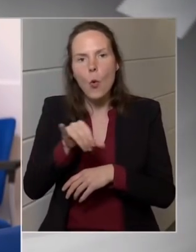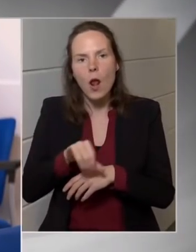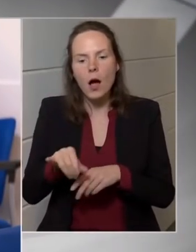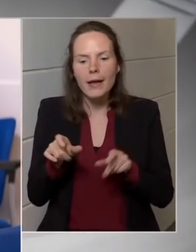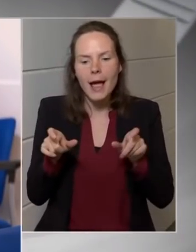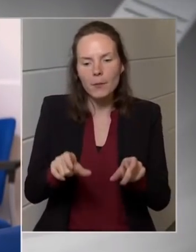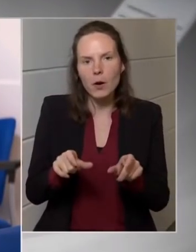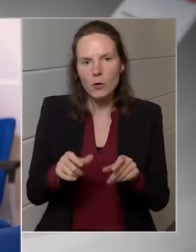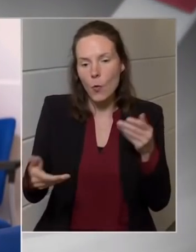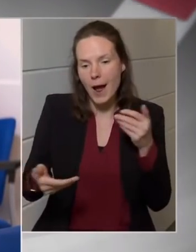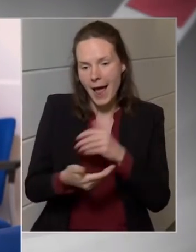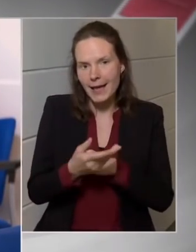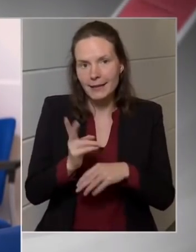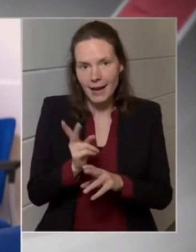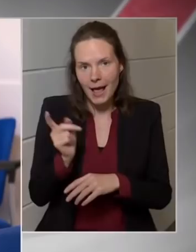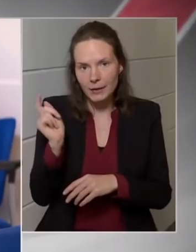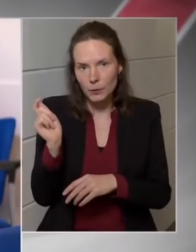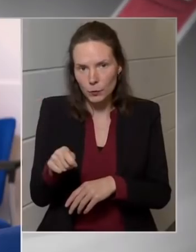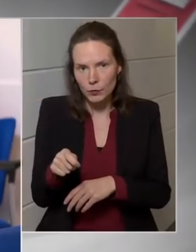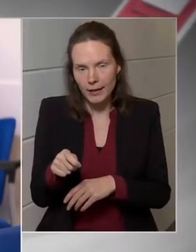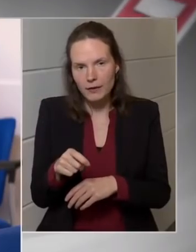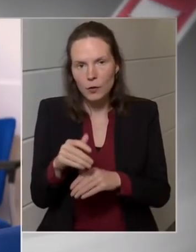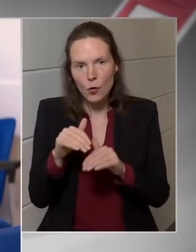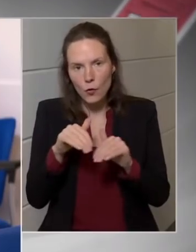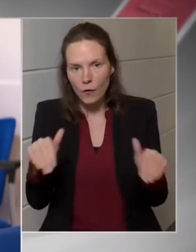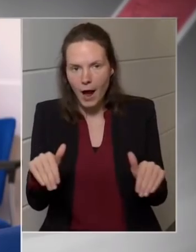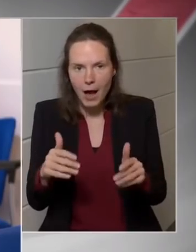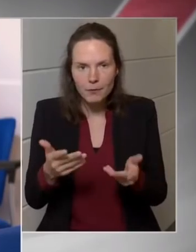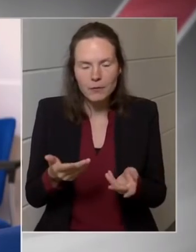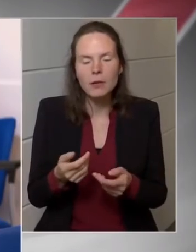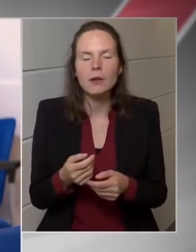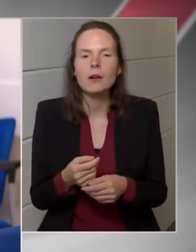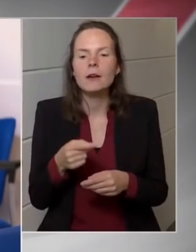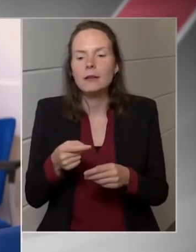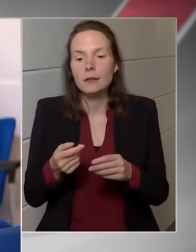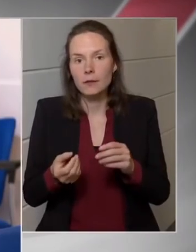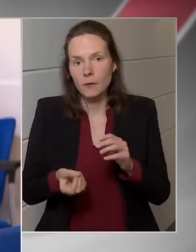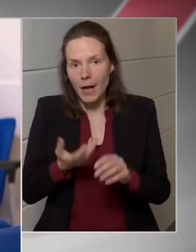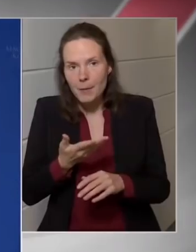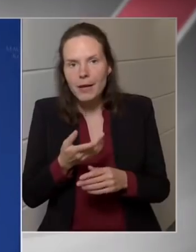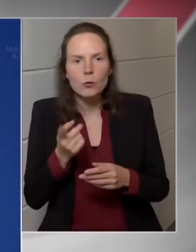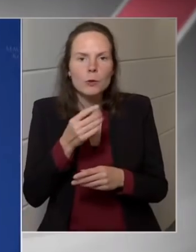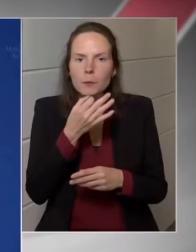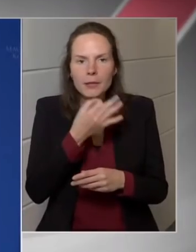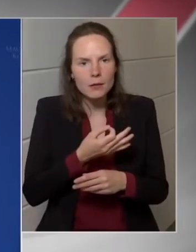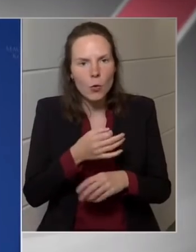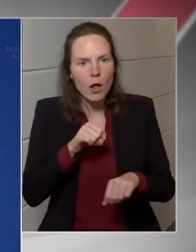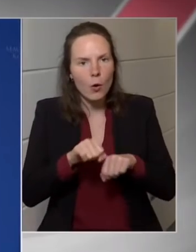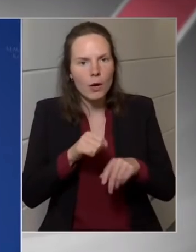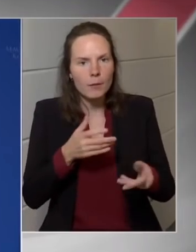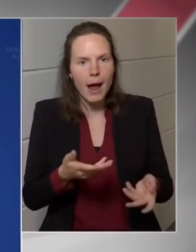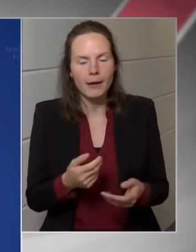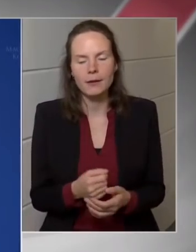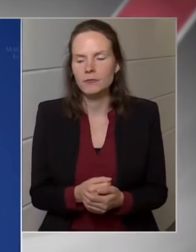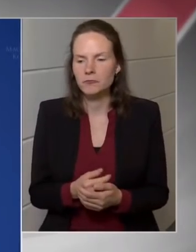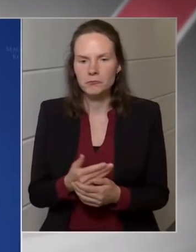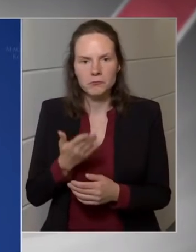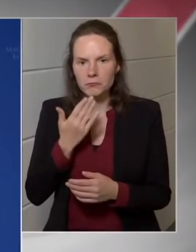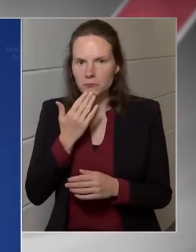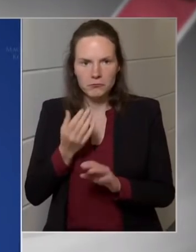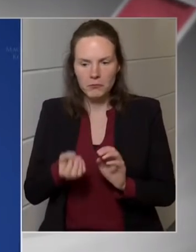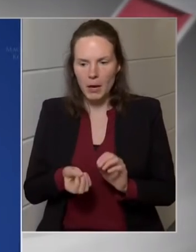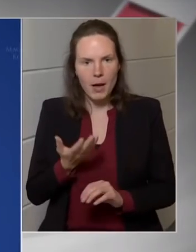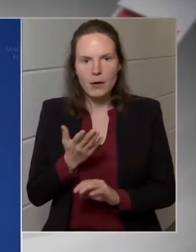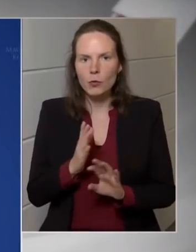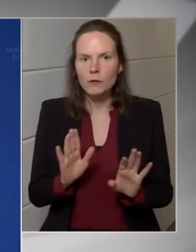büntetővám. Ennek a lehetősége felmerülte, és mit szólá ez a kormány? Nem merült fel egyenlőre,